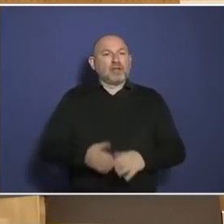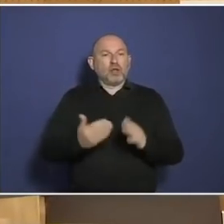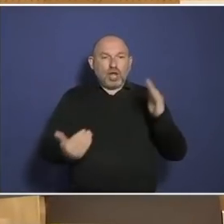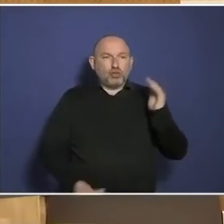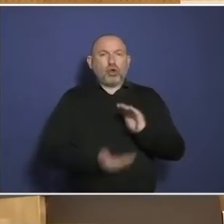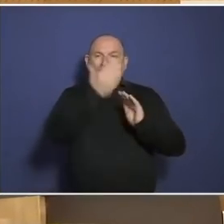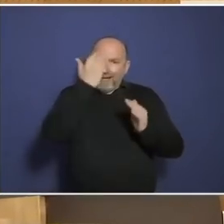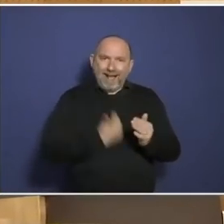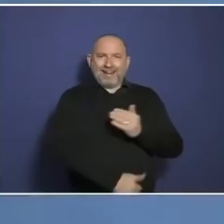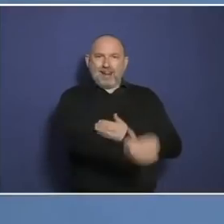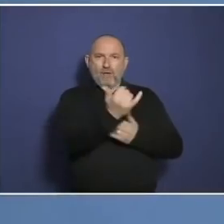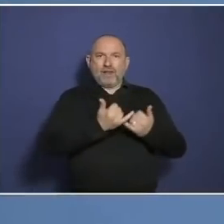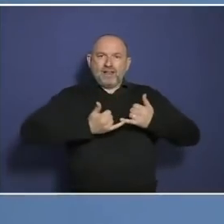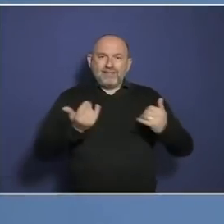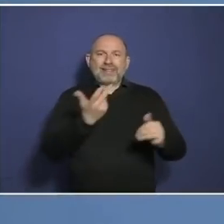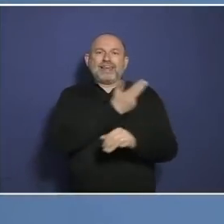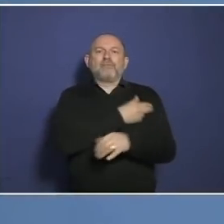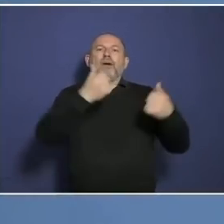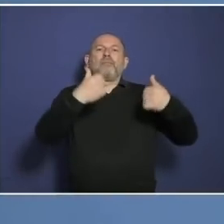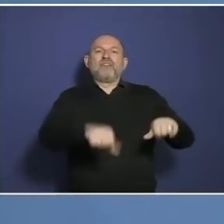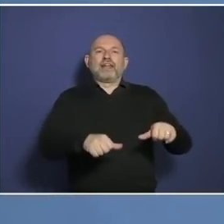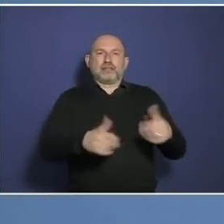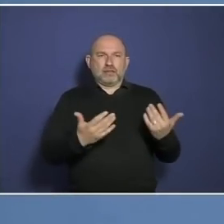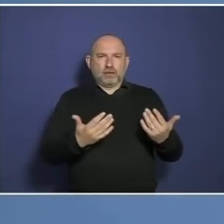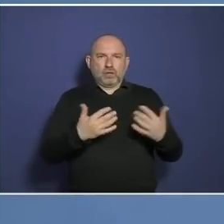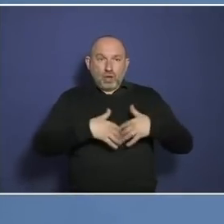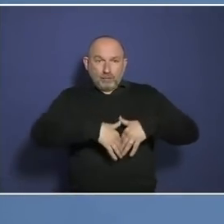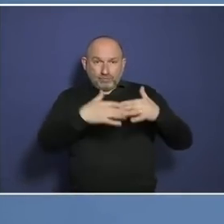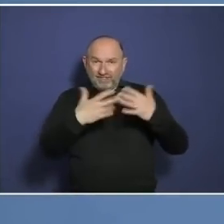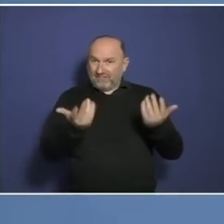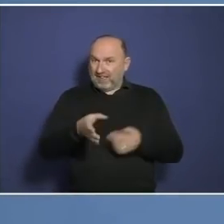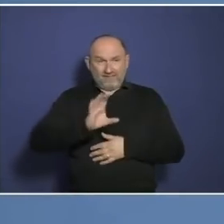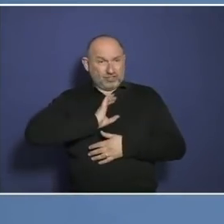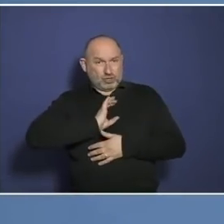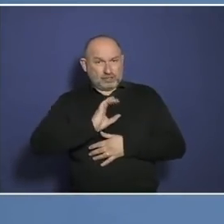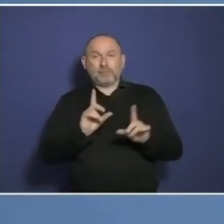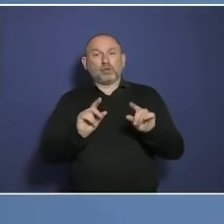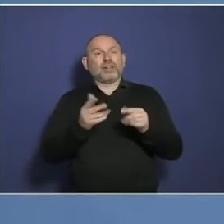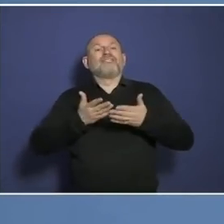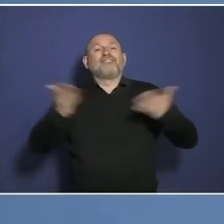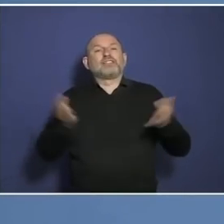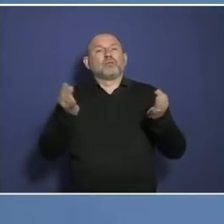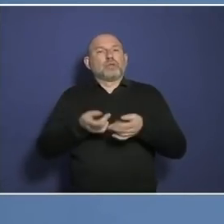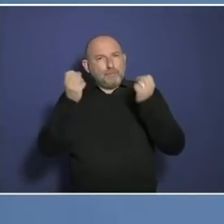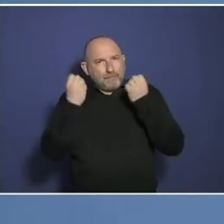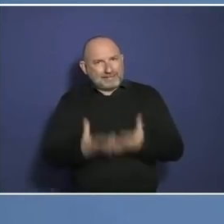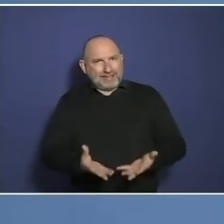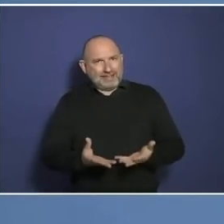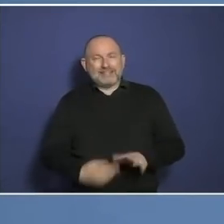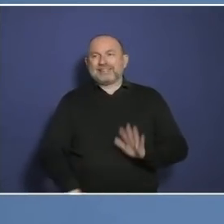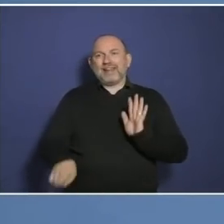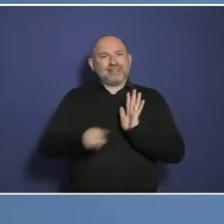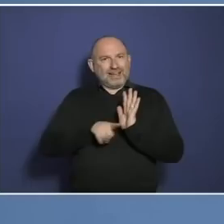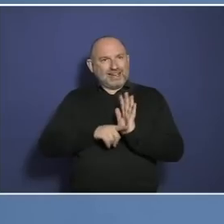für eine, wie auch immer gestaltete Impfpflicht, Chancen hätte? Also was muss passieren, damit diese negative